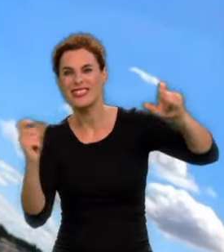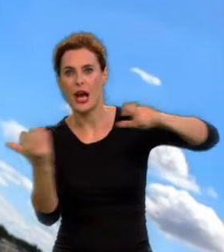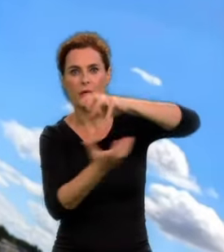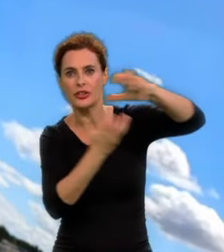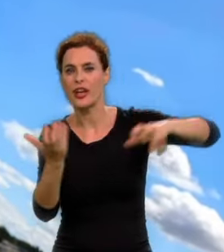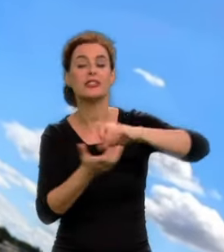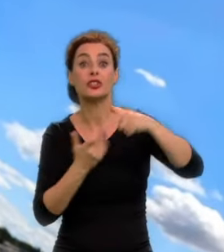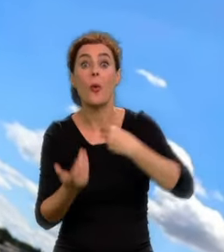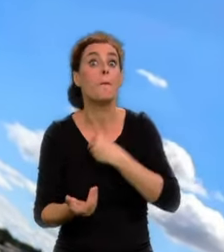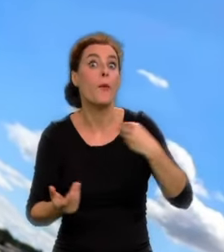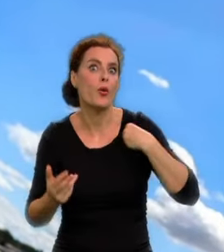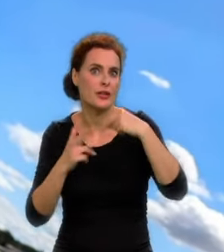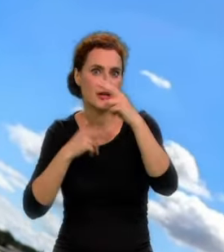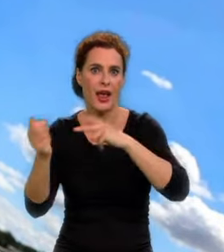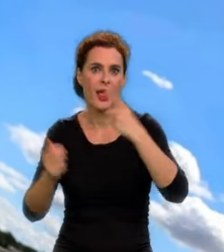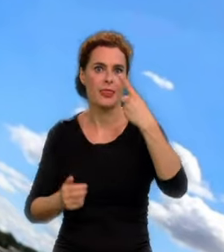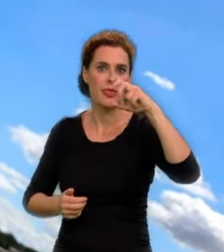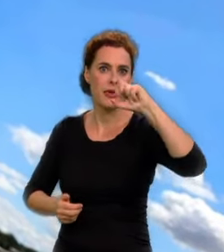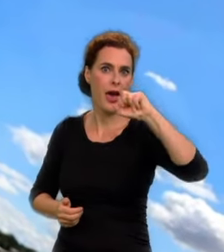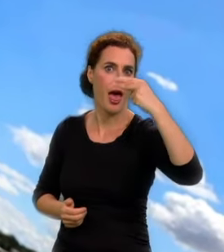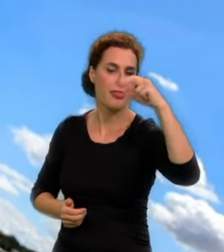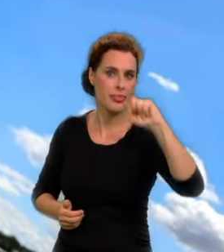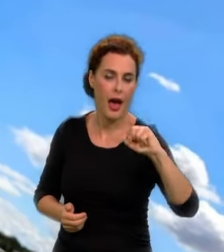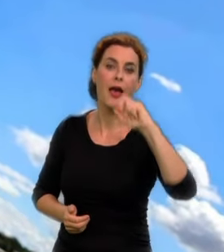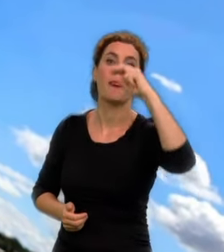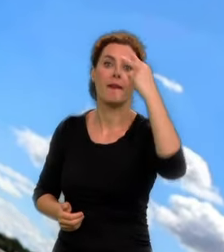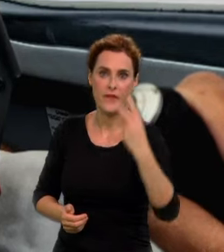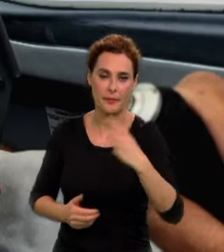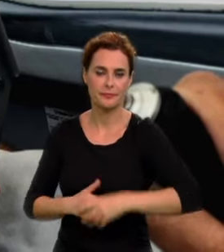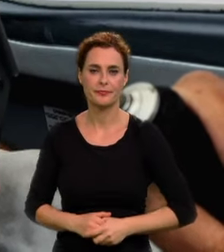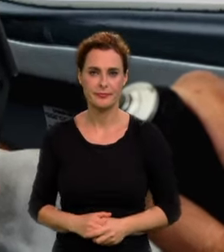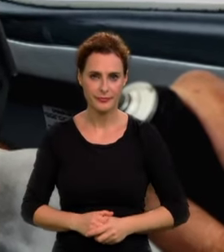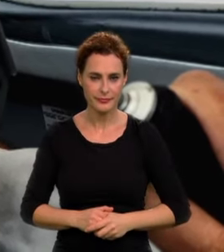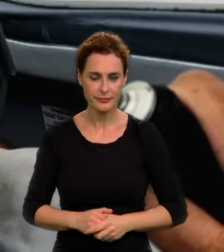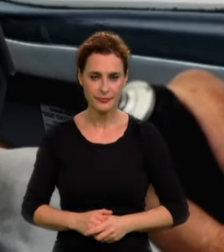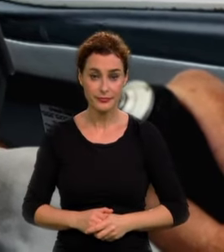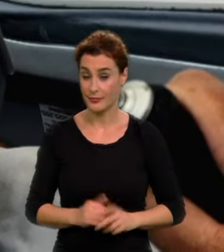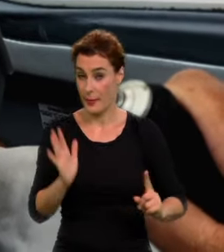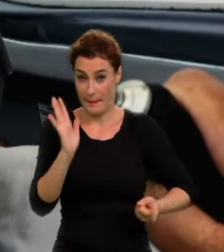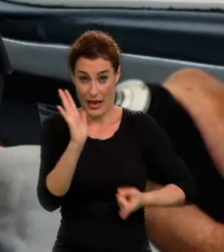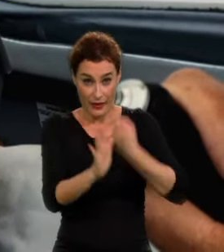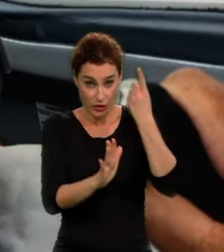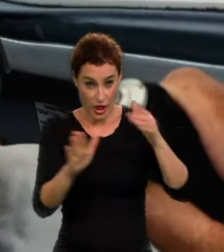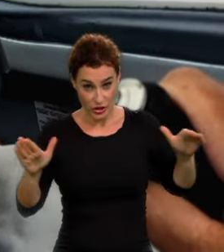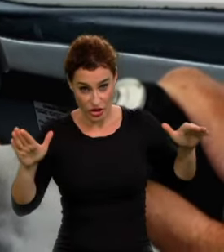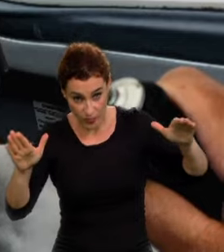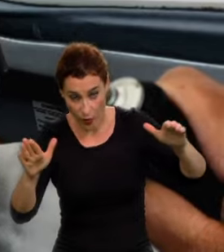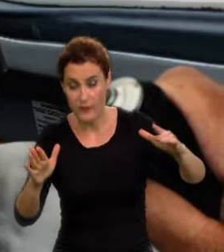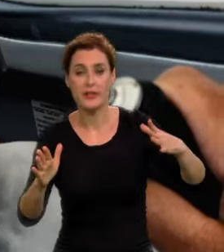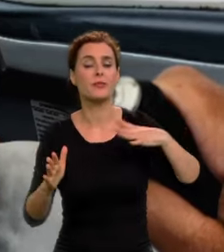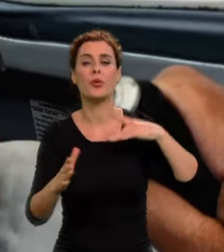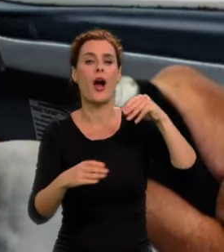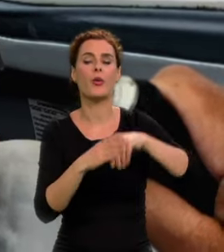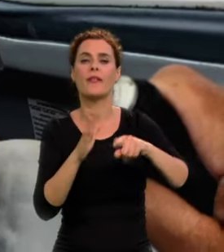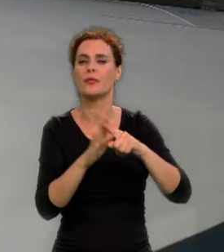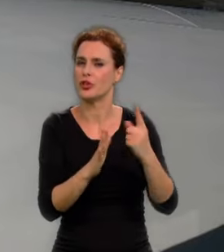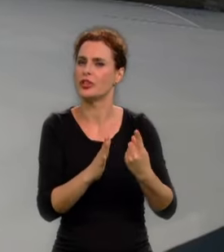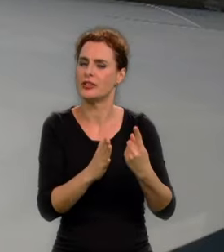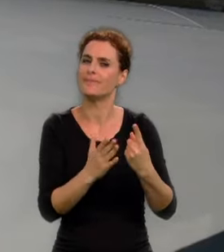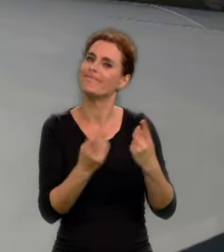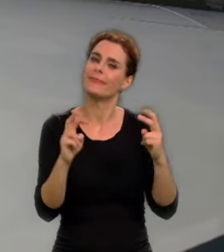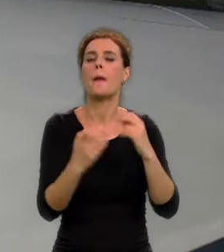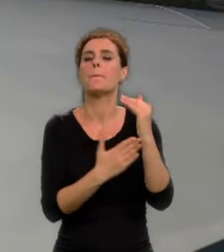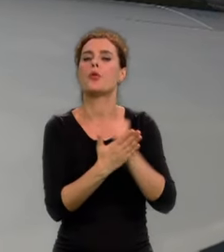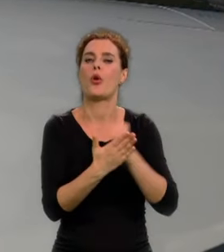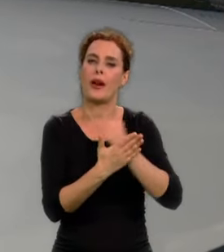polskiej konstrukcji Diana II. Ten szybowiec po raz pierwszy cechuje się, ponieważ jest to program